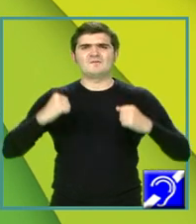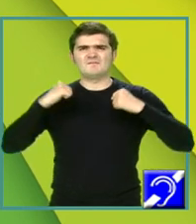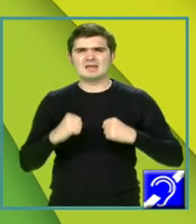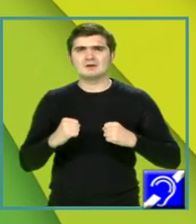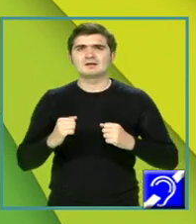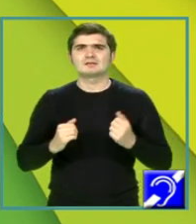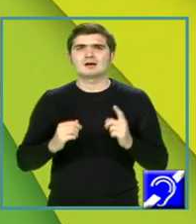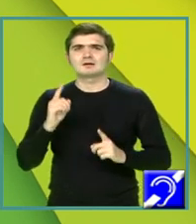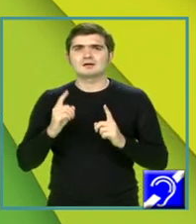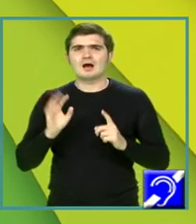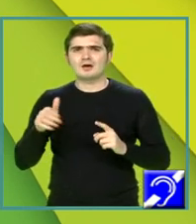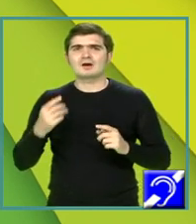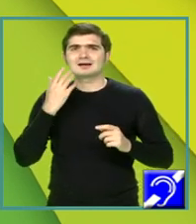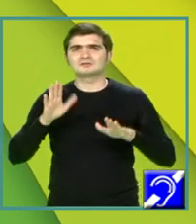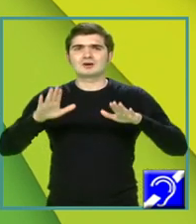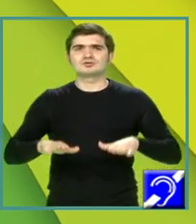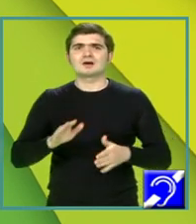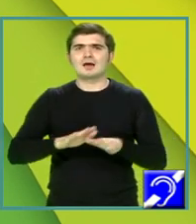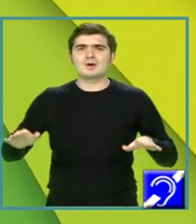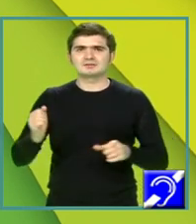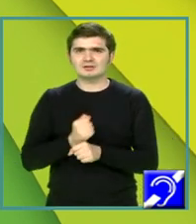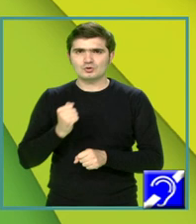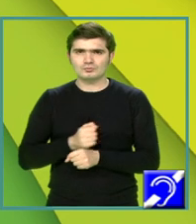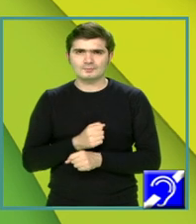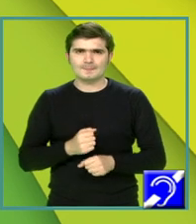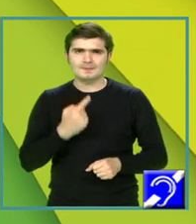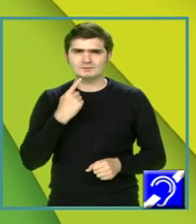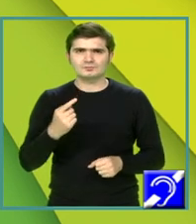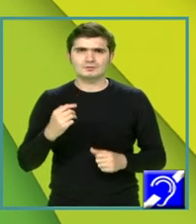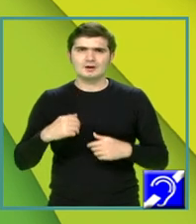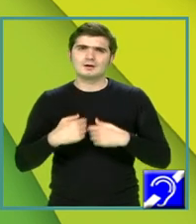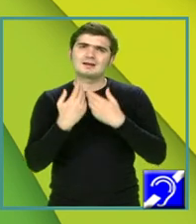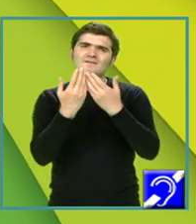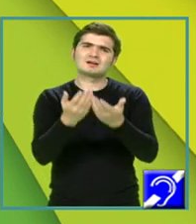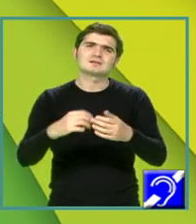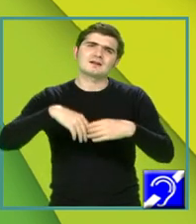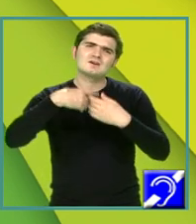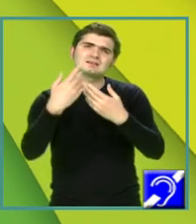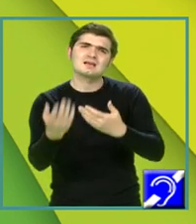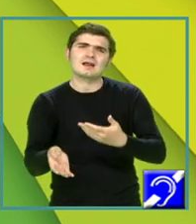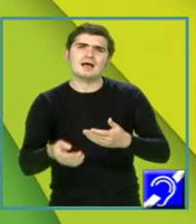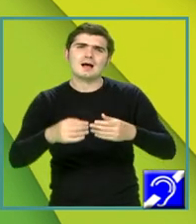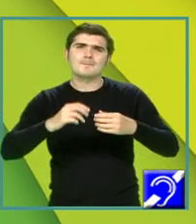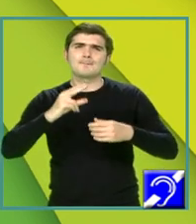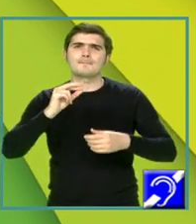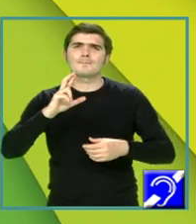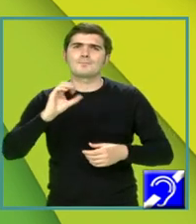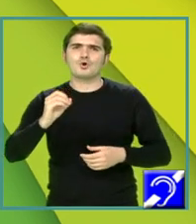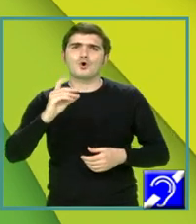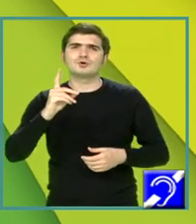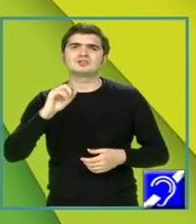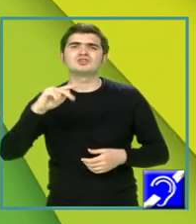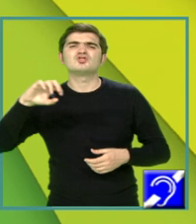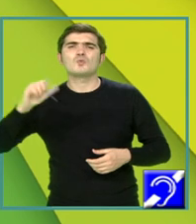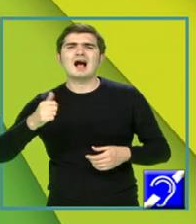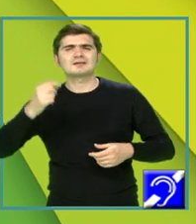când se așeza la masa de lucru. De asemenea, sintagma, revărsarea prodigioasă a gândului, iată adjectivul pe care